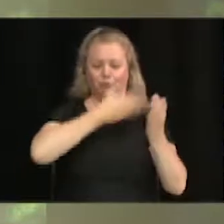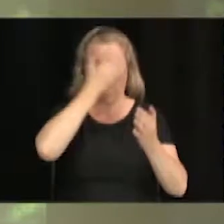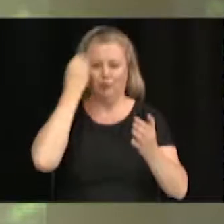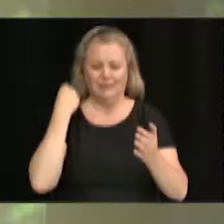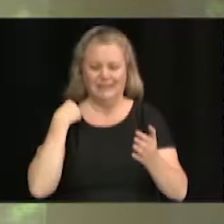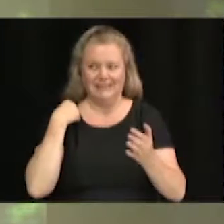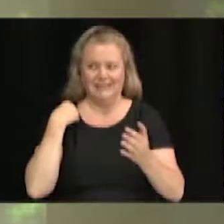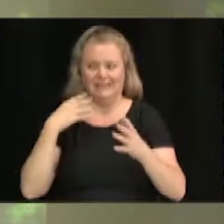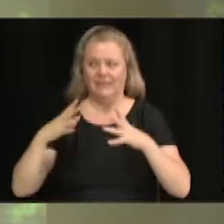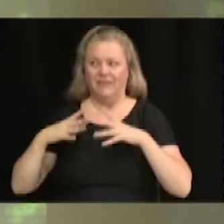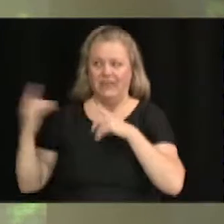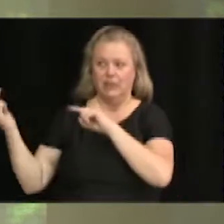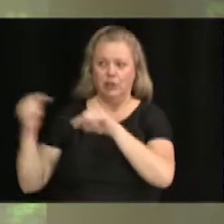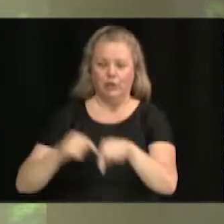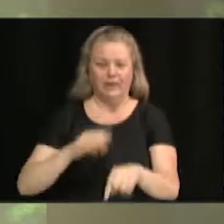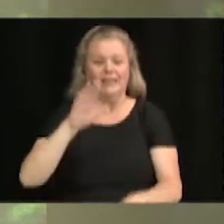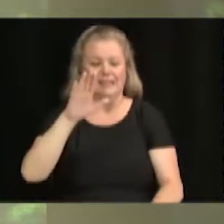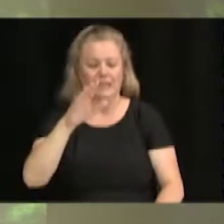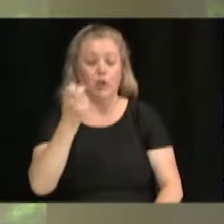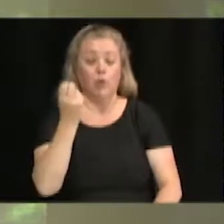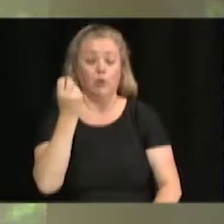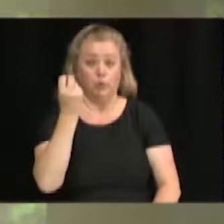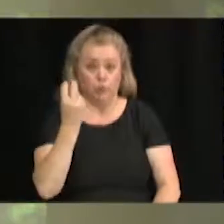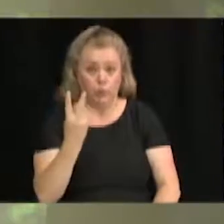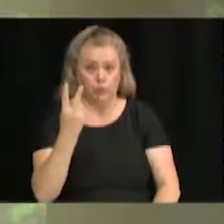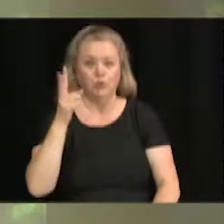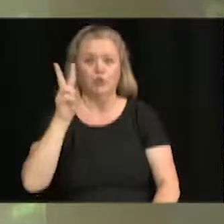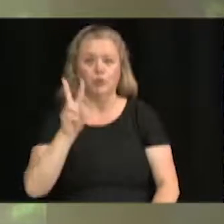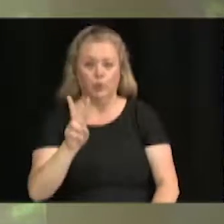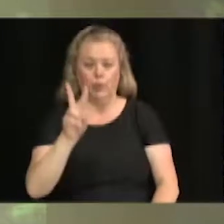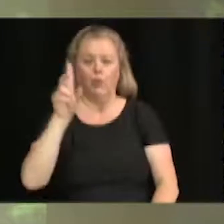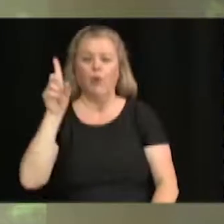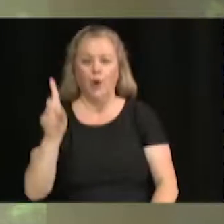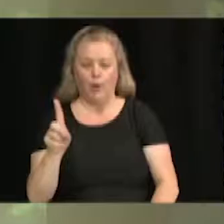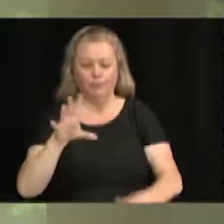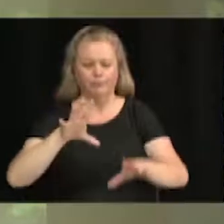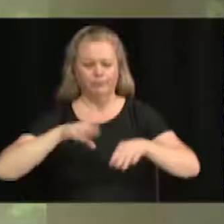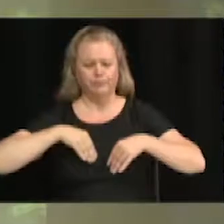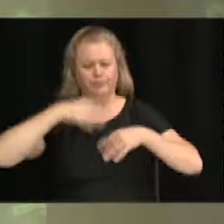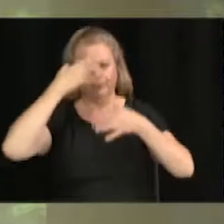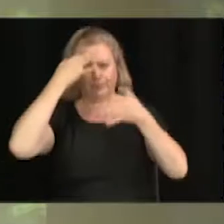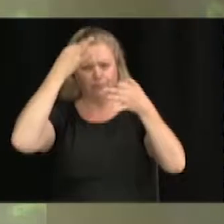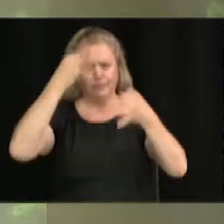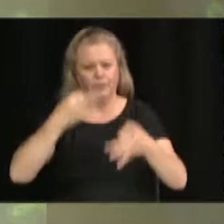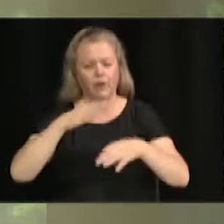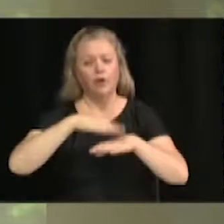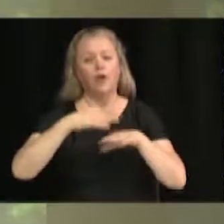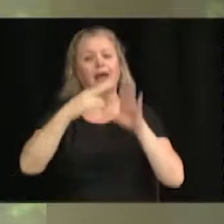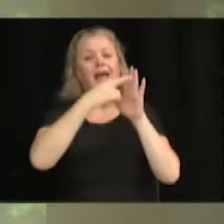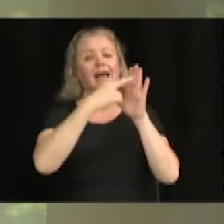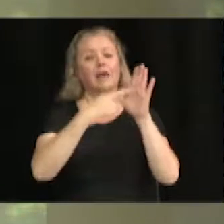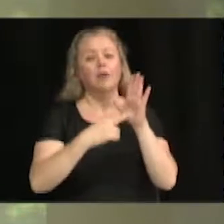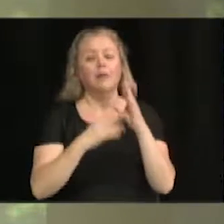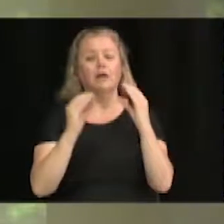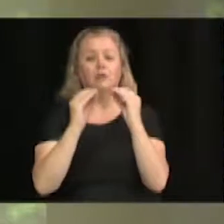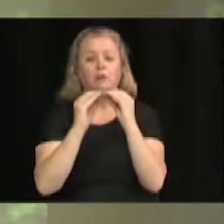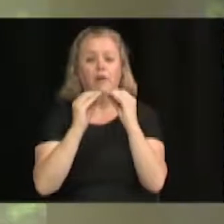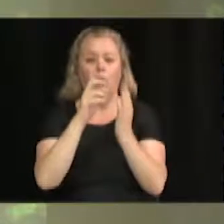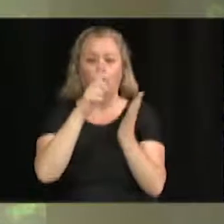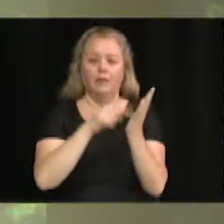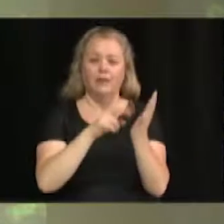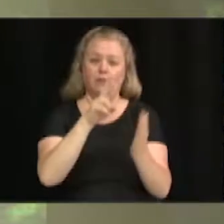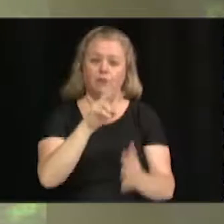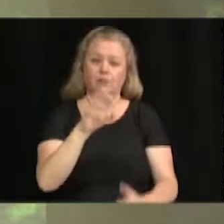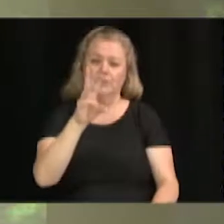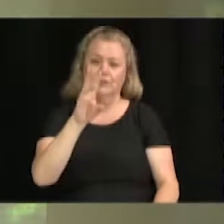Oui, vous avez raison. À 12.2.1, adoption d'une résolution concernant le règlement numéro 1268